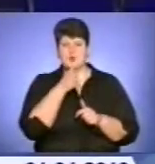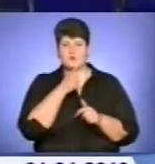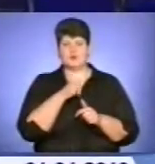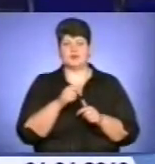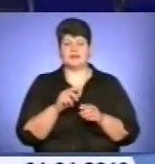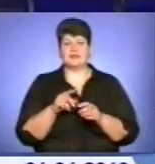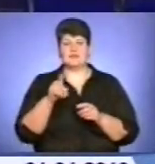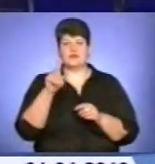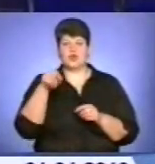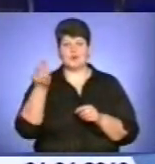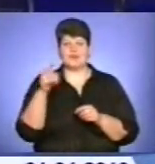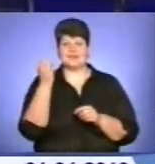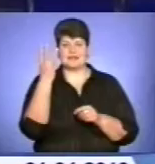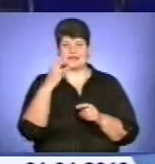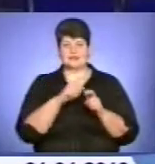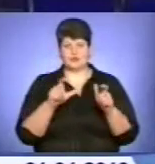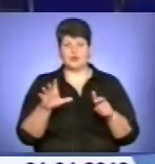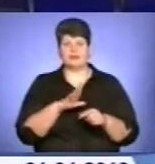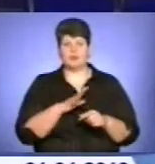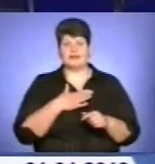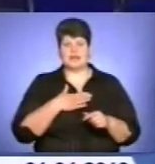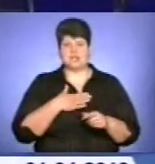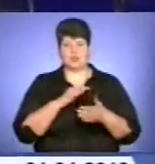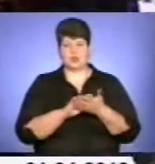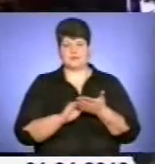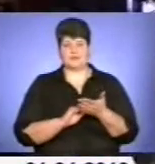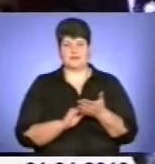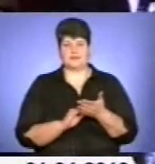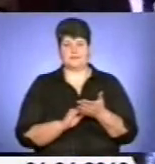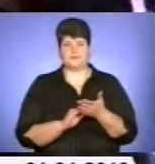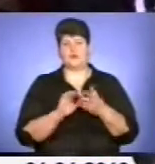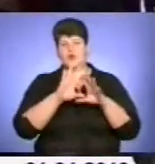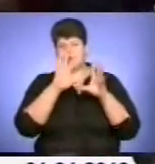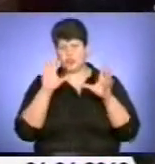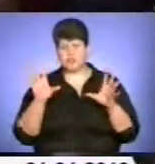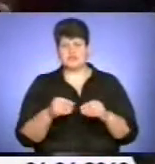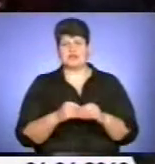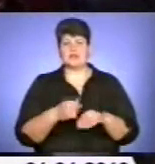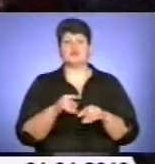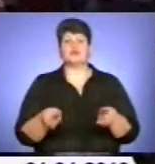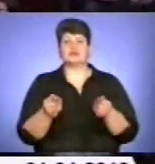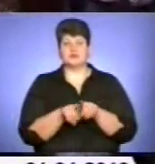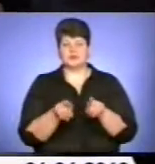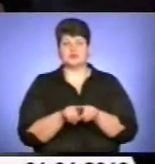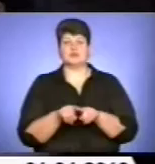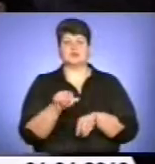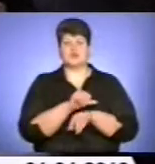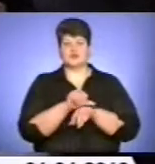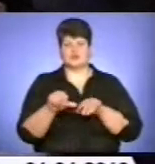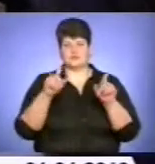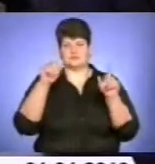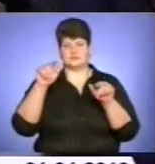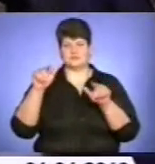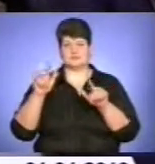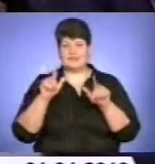13 міста Тернополя побували наші кореспонденти. Усе, як на основному зовнішньому незалежному оцінюванні.